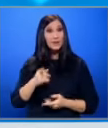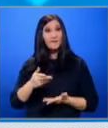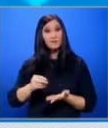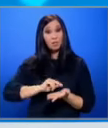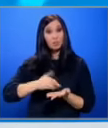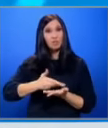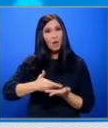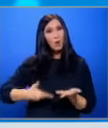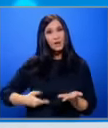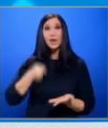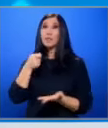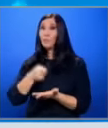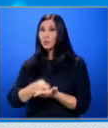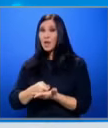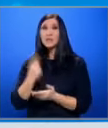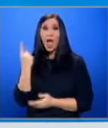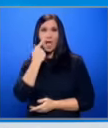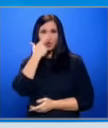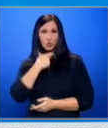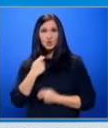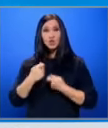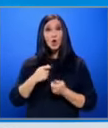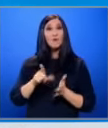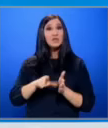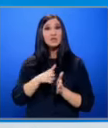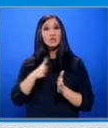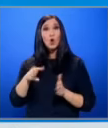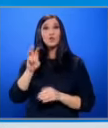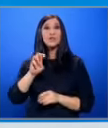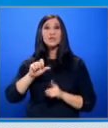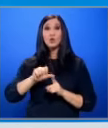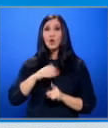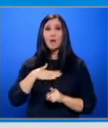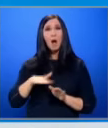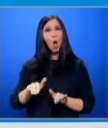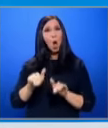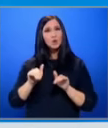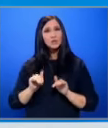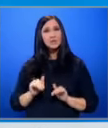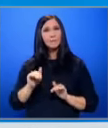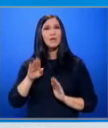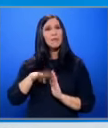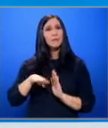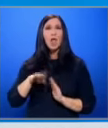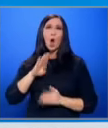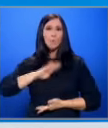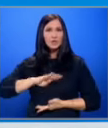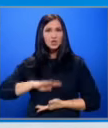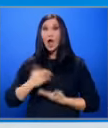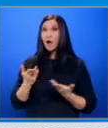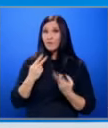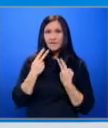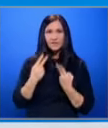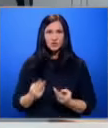декларира и да го плати За едноличните търговци срокът е 30 юни Има и отстъпки, има и облегчения, как ви